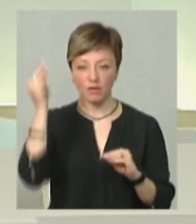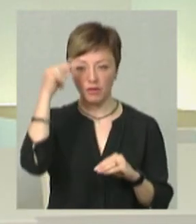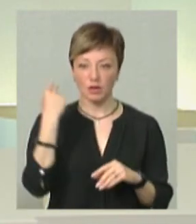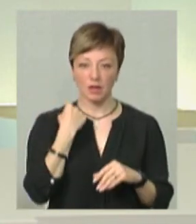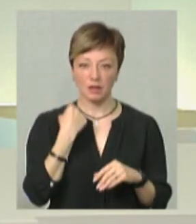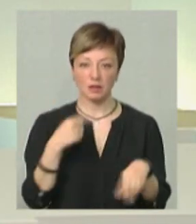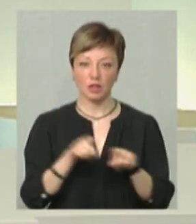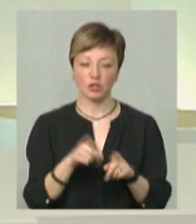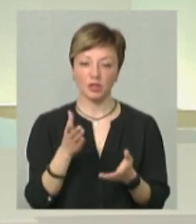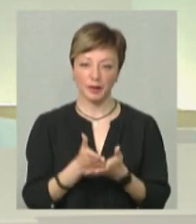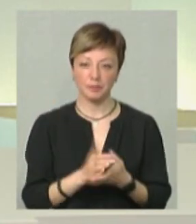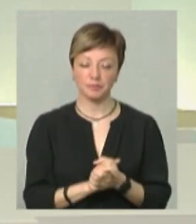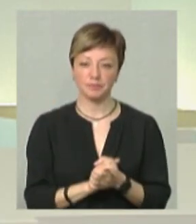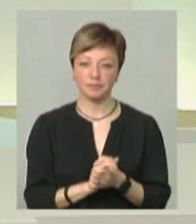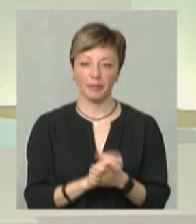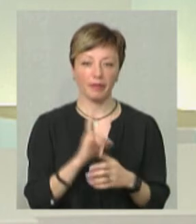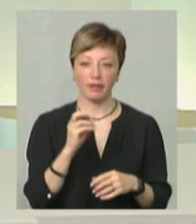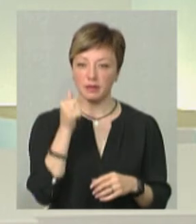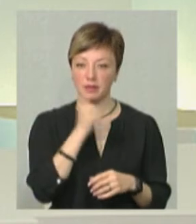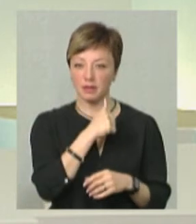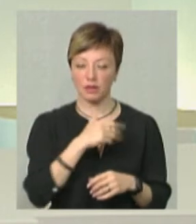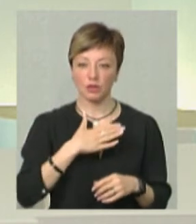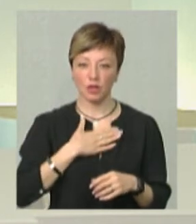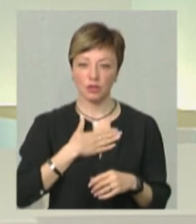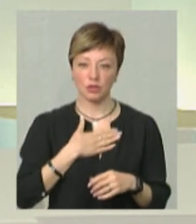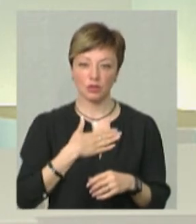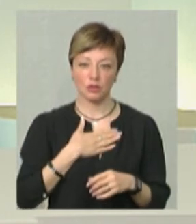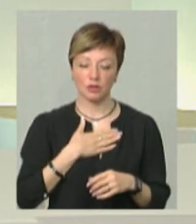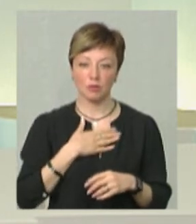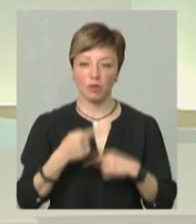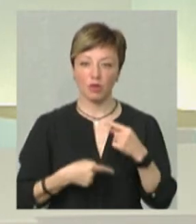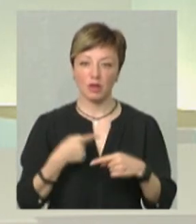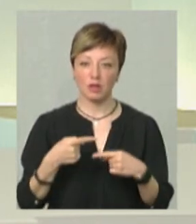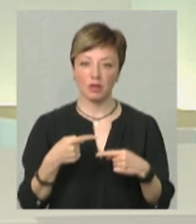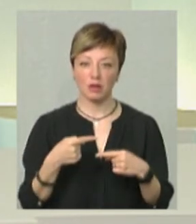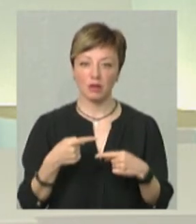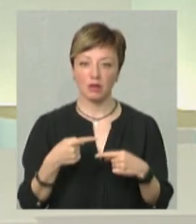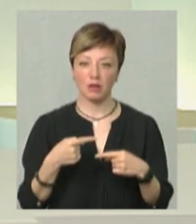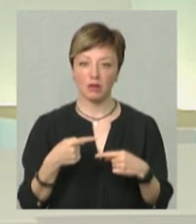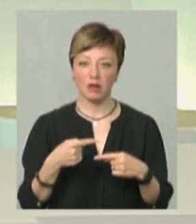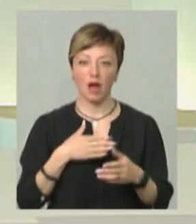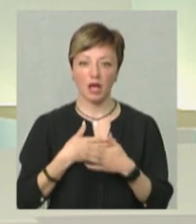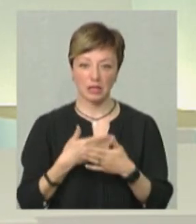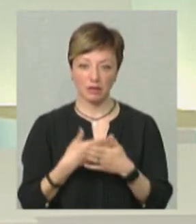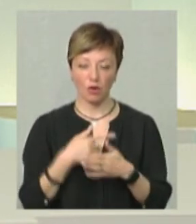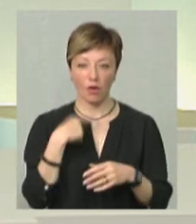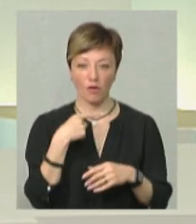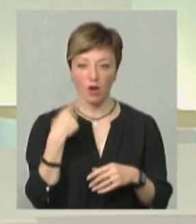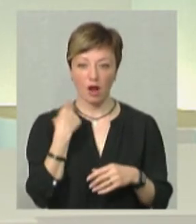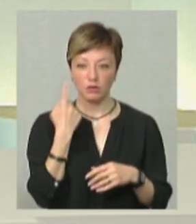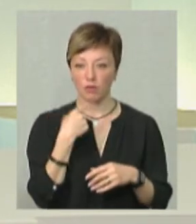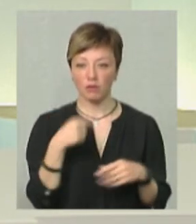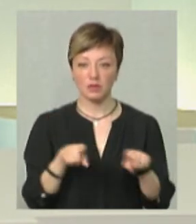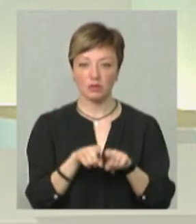вивченням англійської теж є. Не секрет, що хоча наше покоління моє і молодше активніше говорять